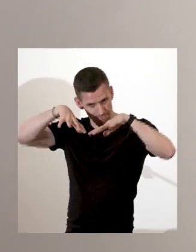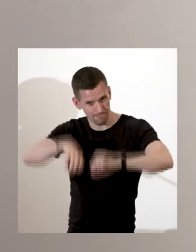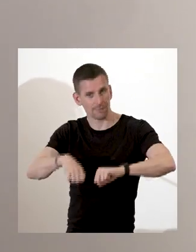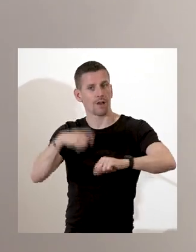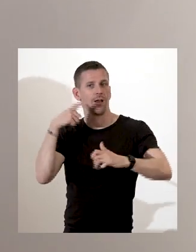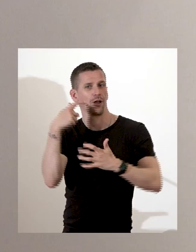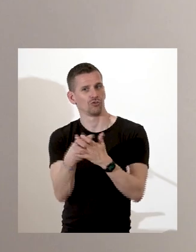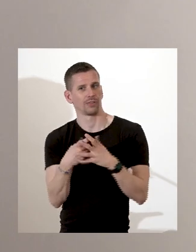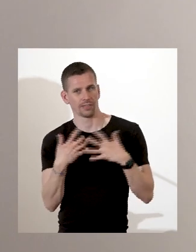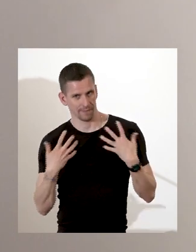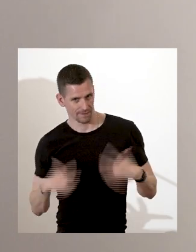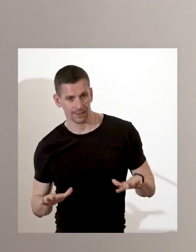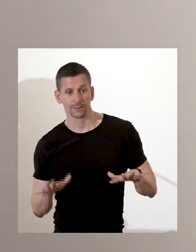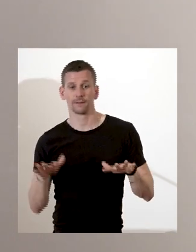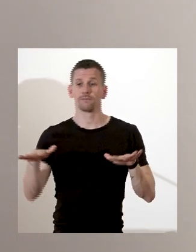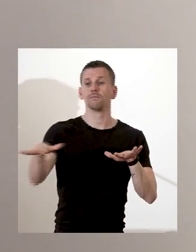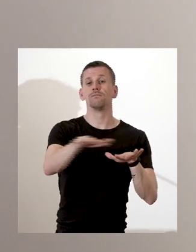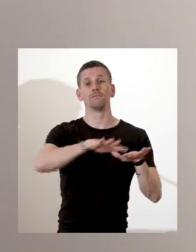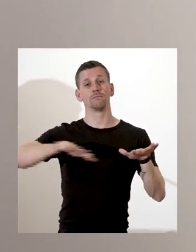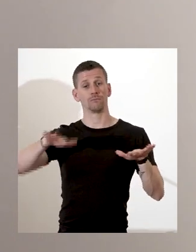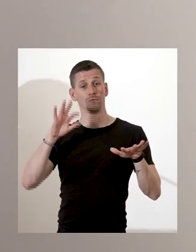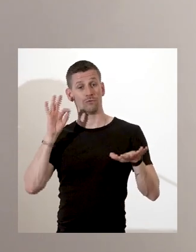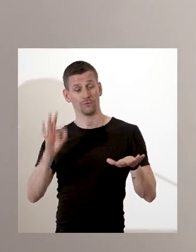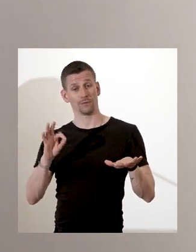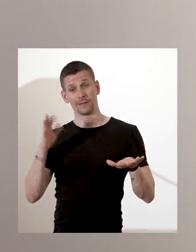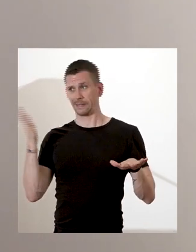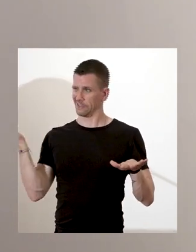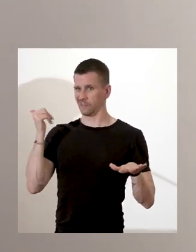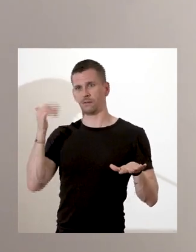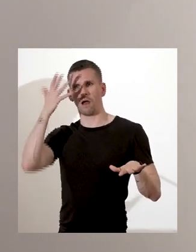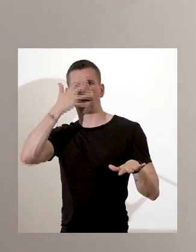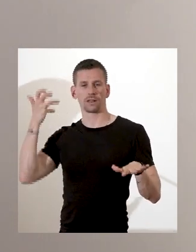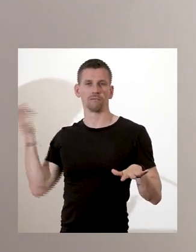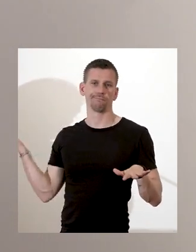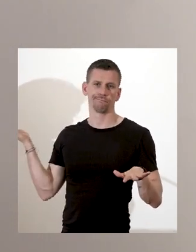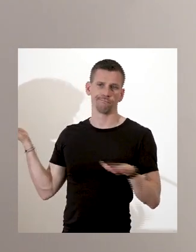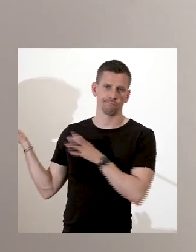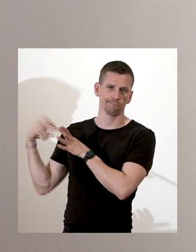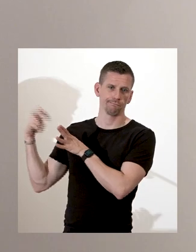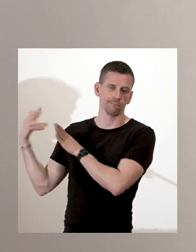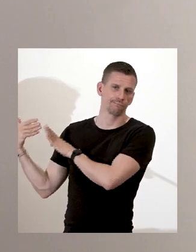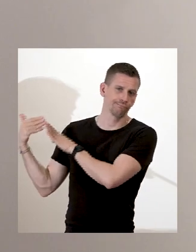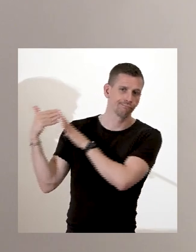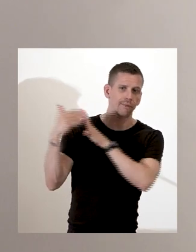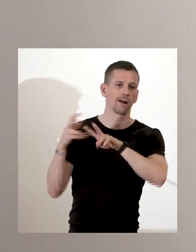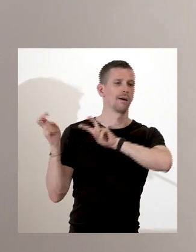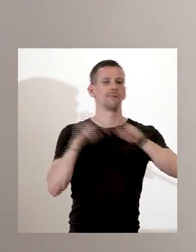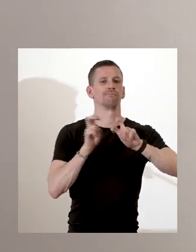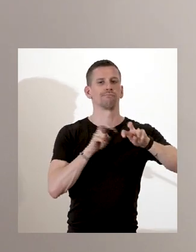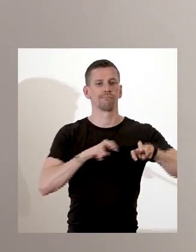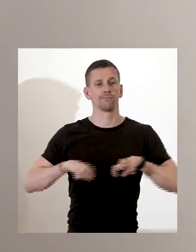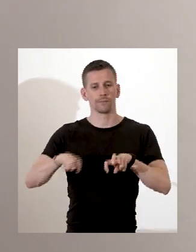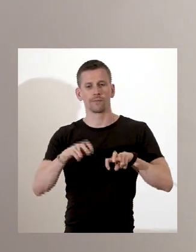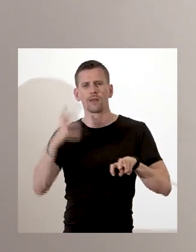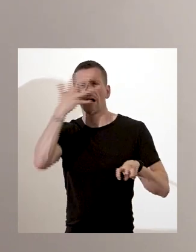sont introduits. Donc dès le début de l'histoire de ce territoire. Alors, qui sont-ils ? La plupart viennent de la Caraïbe ou